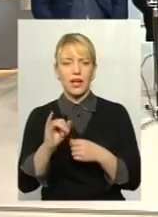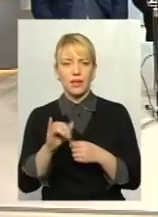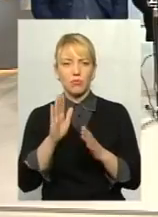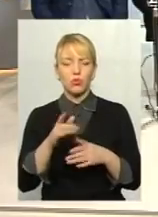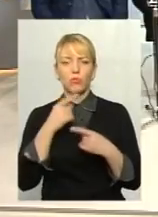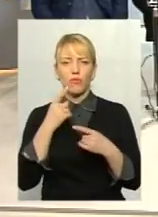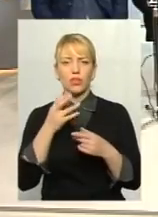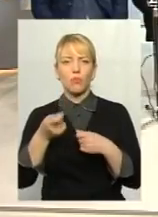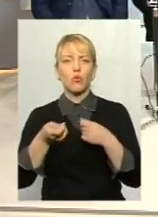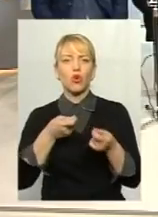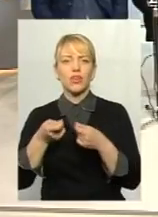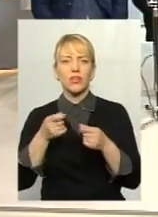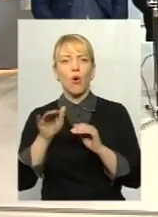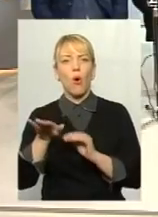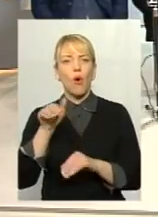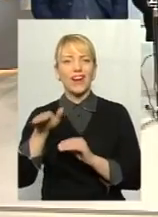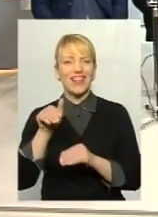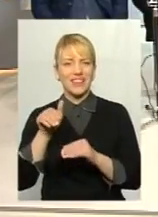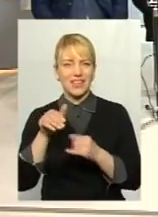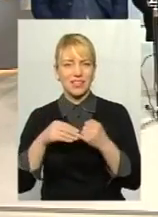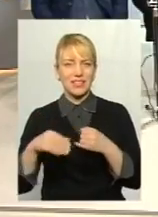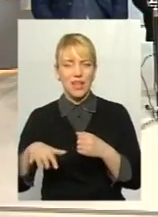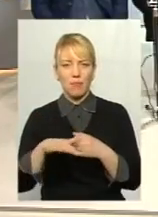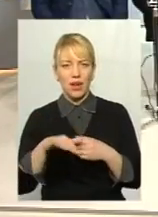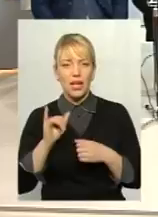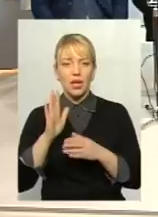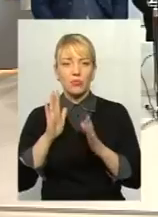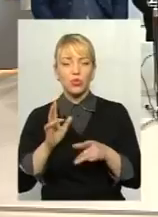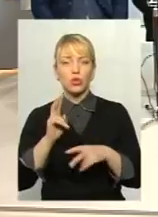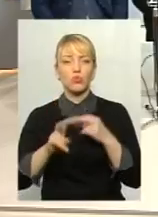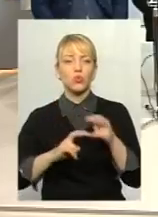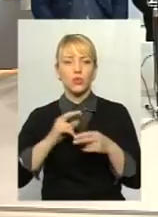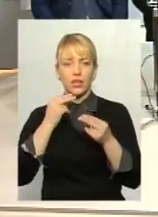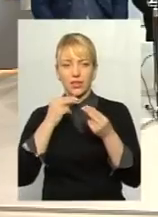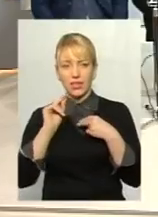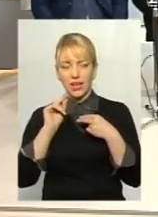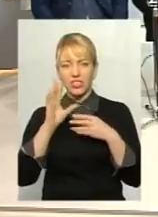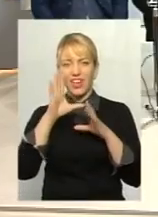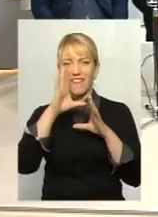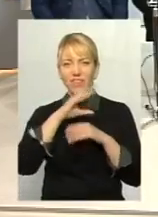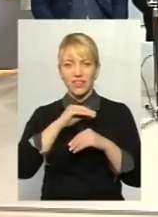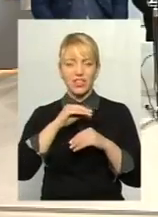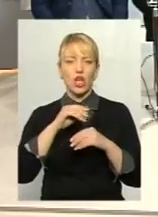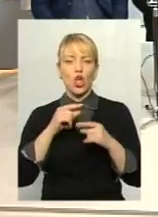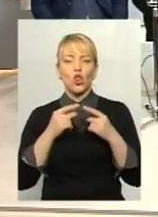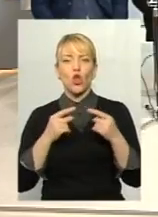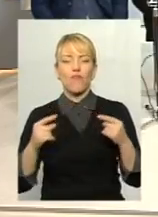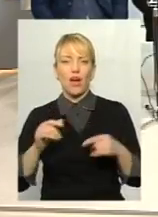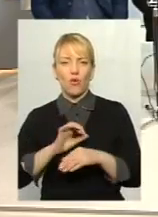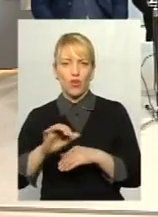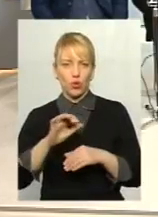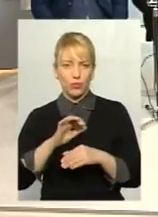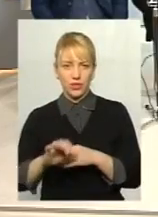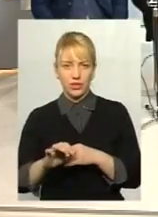ринок оренди землі. і шукати кращого, ефективнішого товароуробника, і все таке